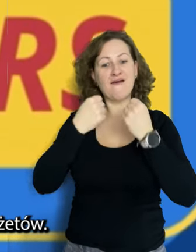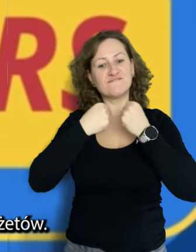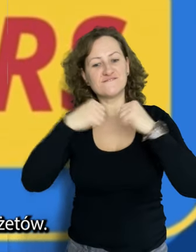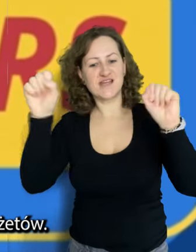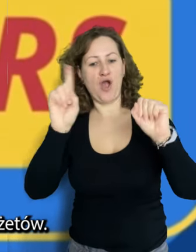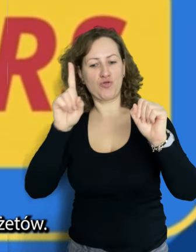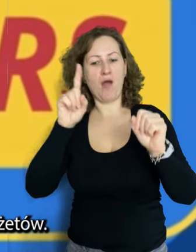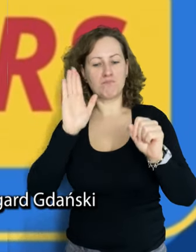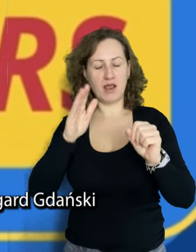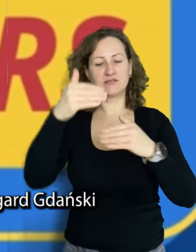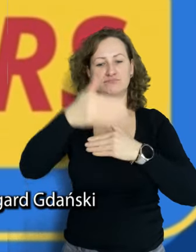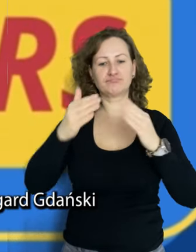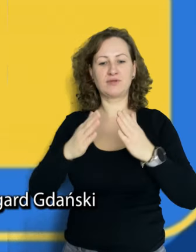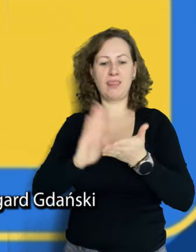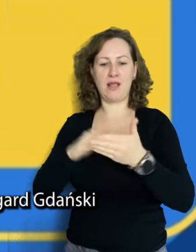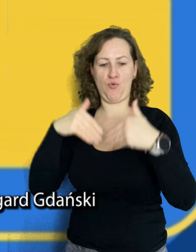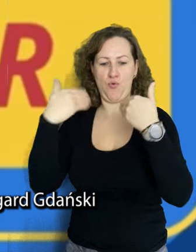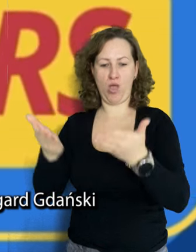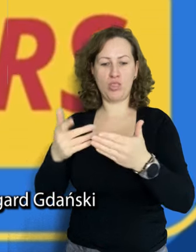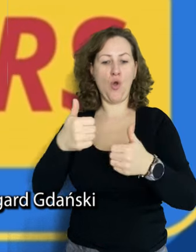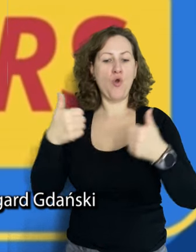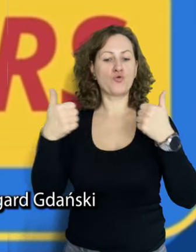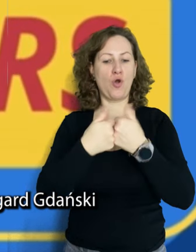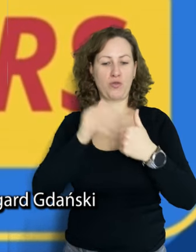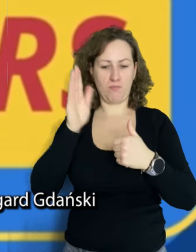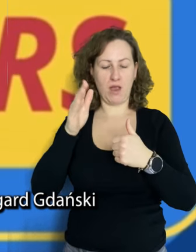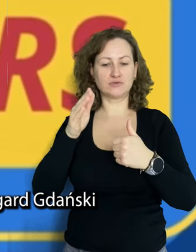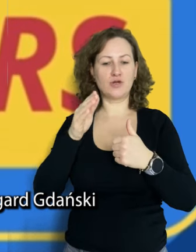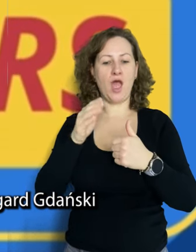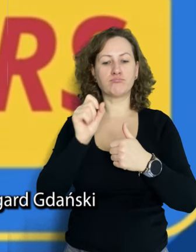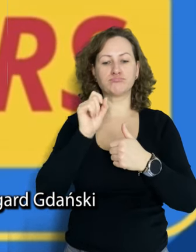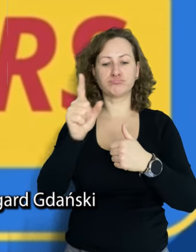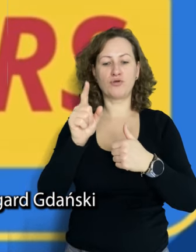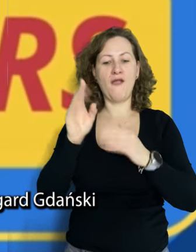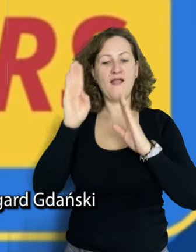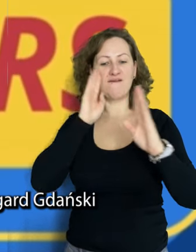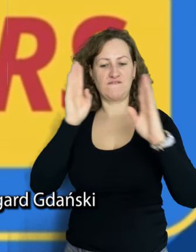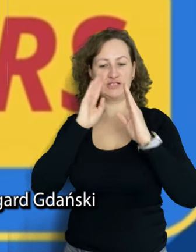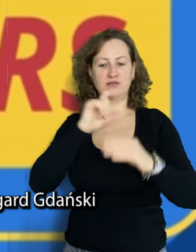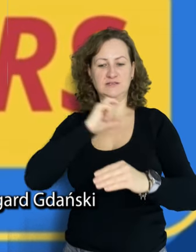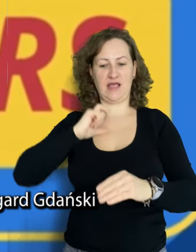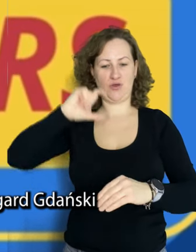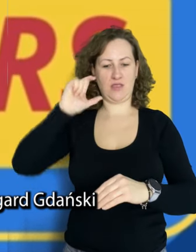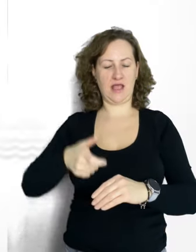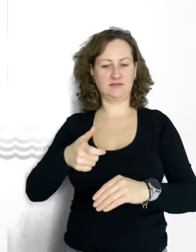będzie zestaw miejskich gadżetów. Konkurs będzie dostępny na profilu facebookowym Starogard Gdański od soboty.